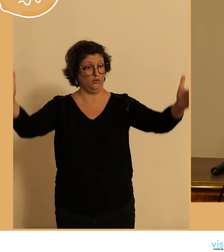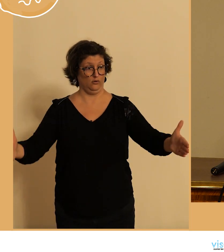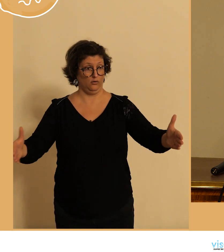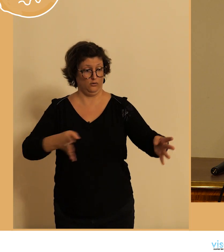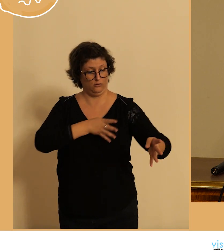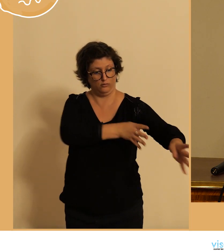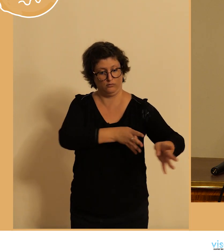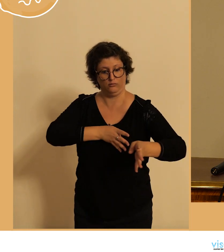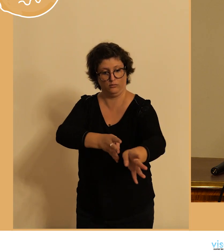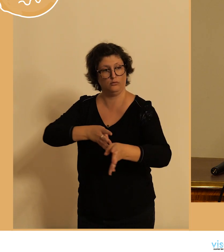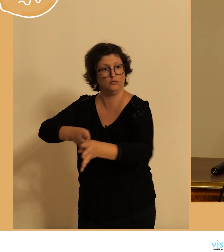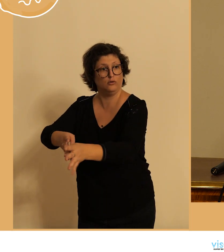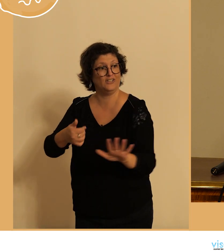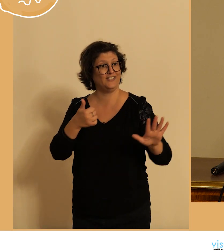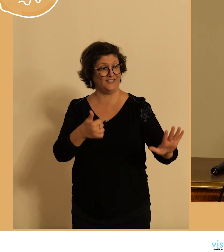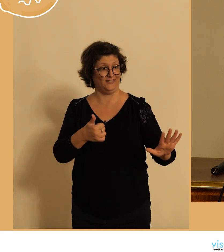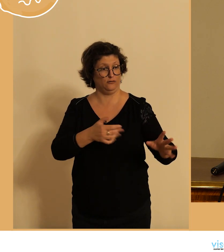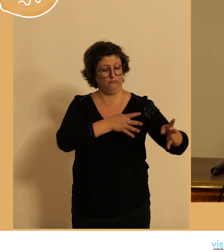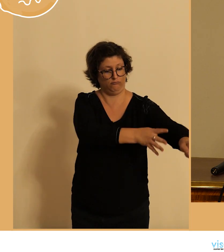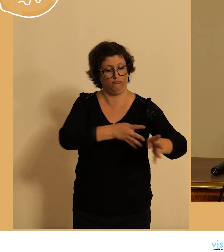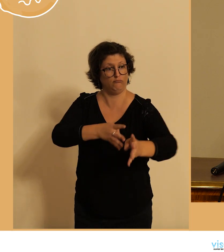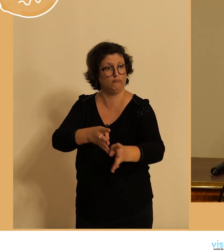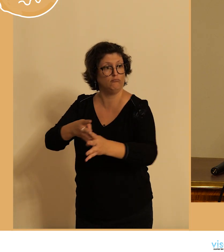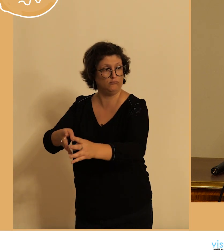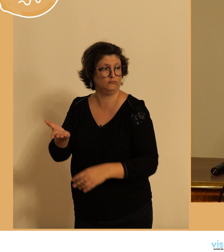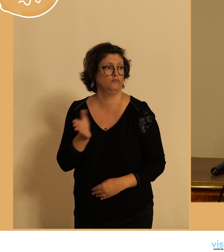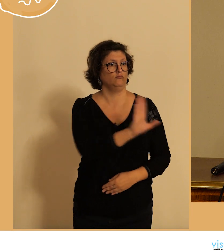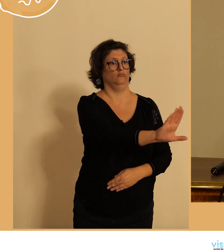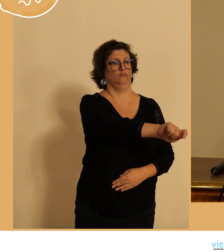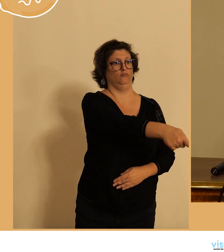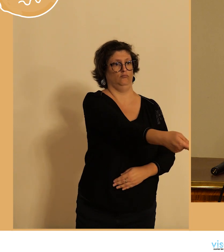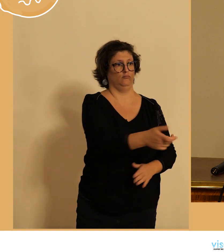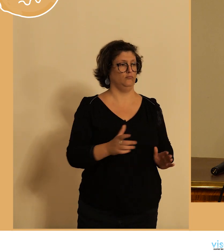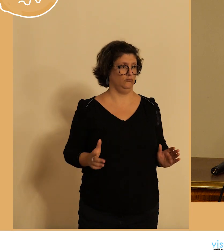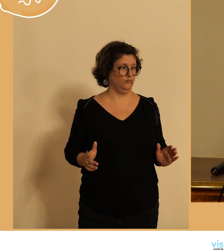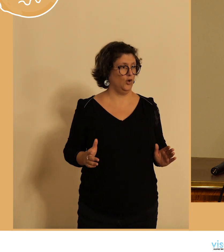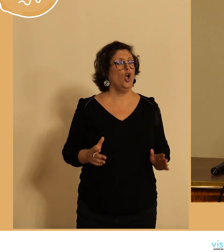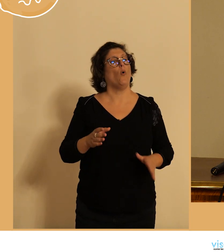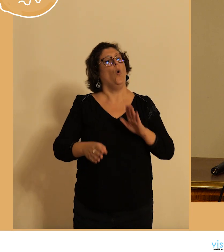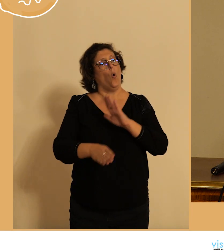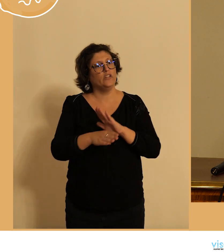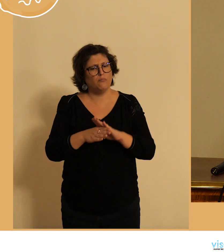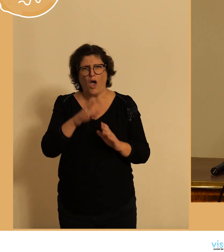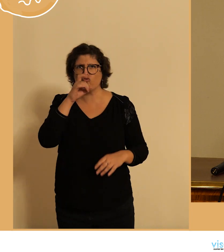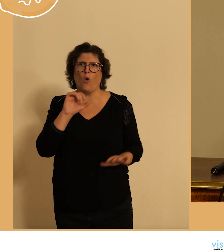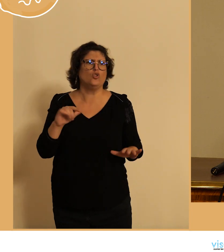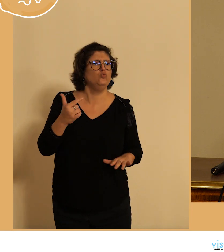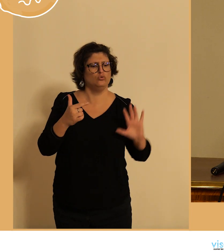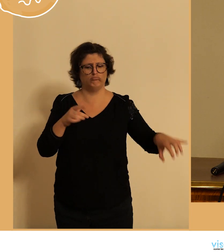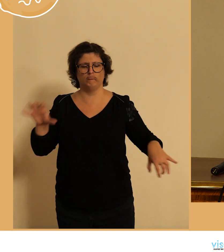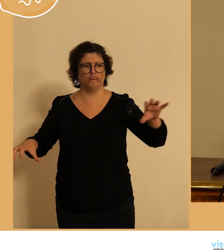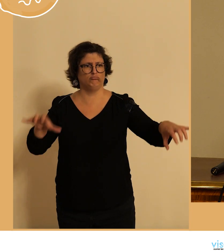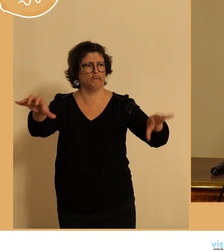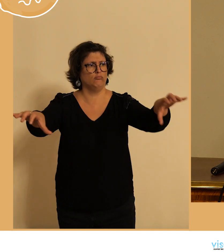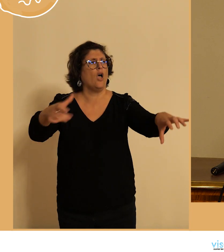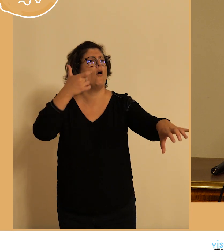privatisation un peu de l'espace public pour des vélos c'est à qu'on en met on en met 12 dans la ville d'abord on en mettra peut-être plus après on verra c